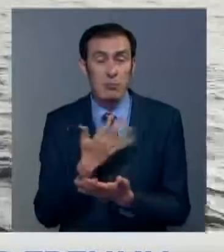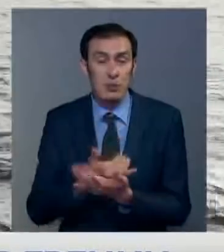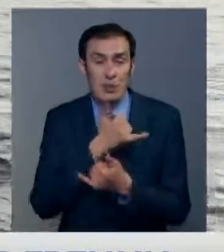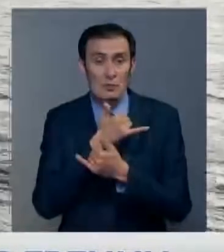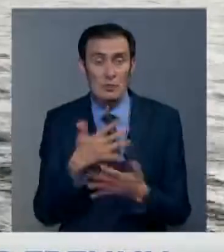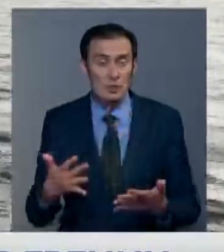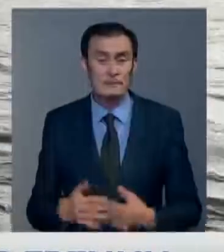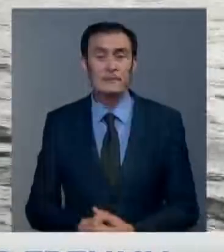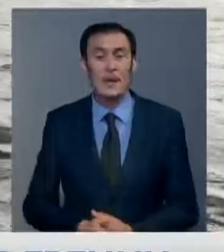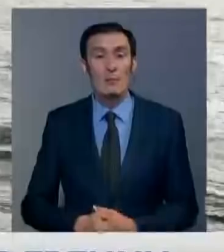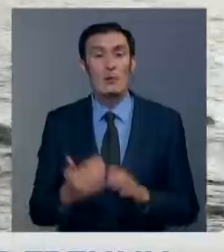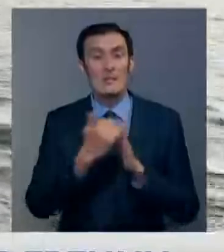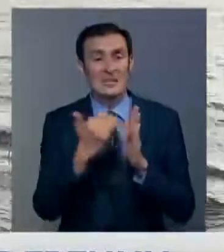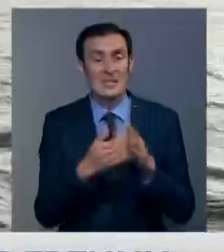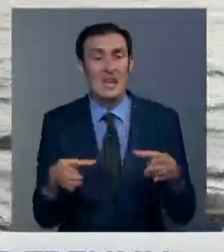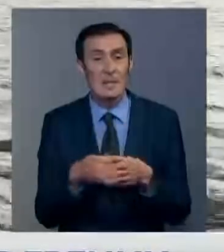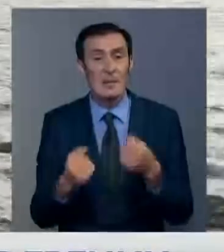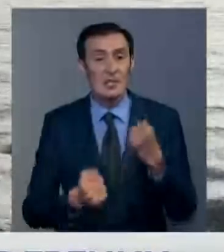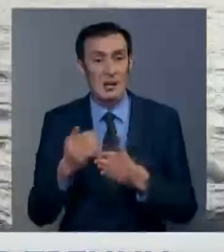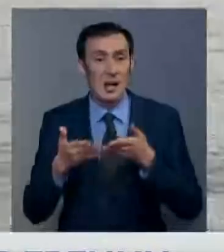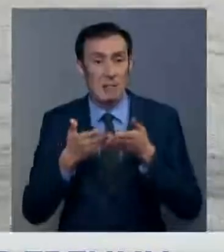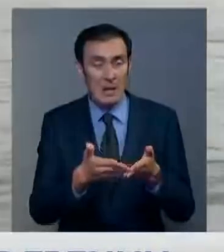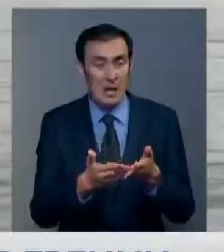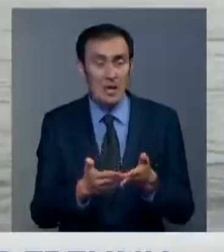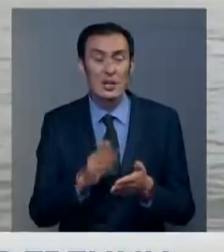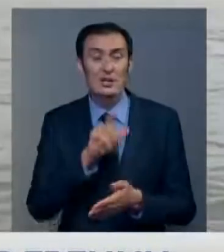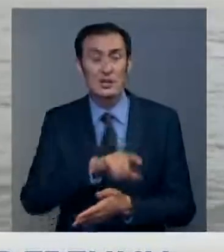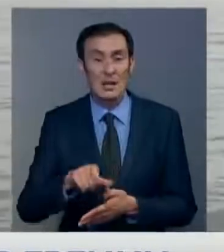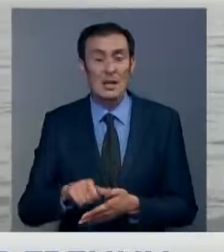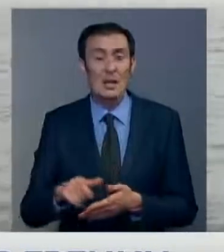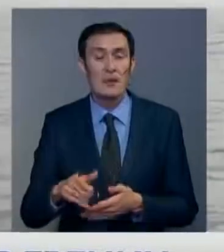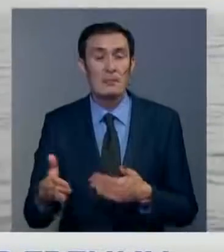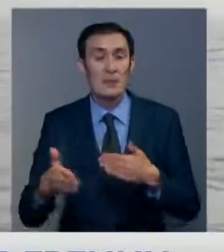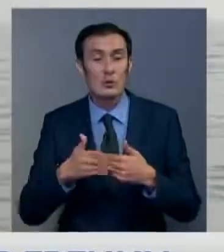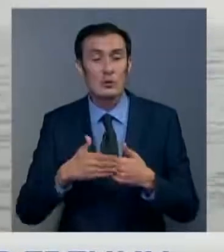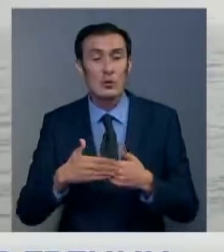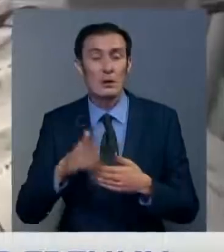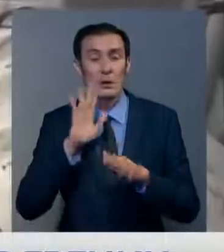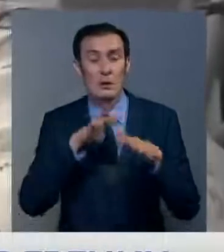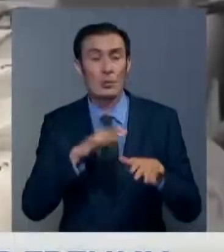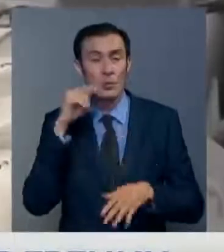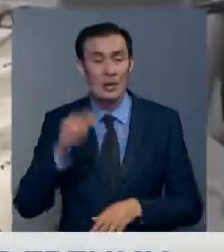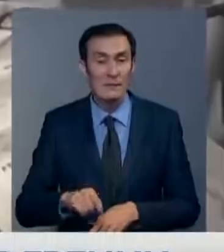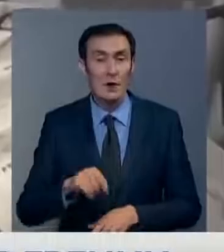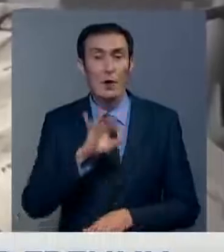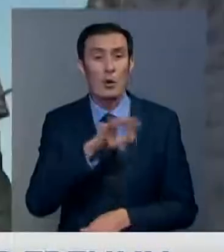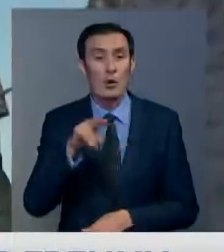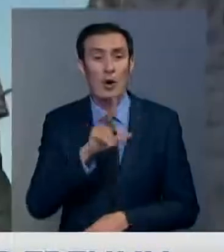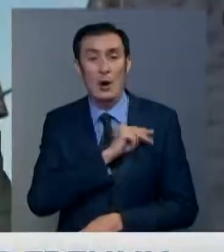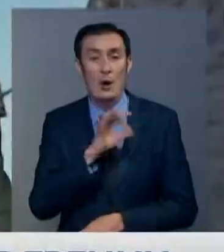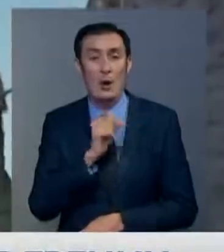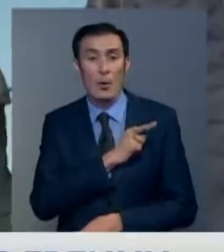может. Судя по статистике, экипаж кораблей в основном состоит из жителей приморских областей Украины. Одесская, Николаевская и